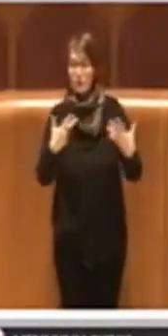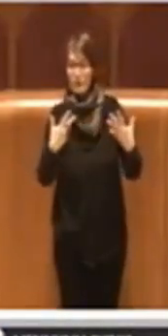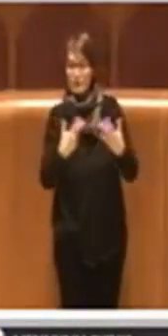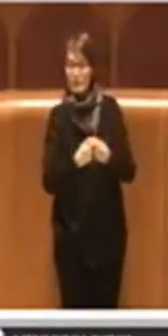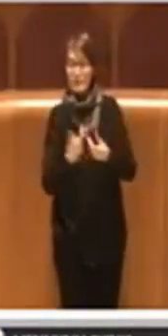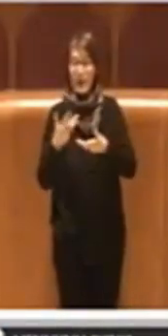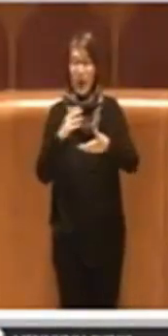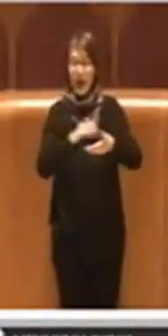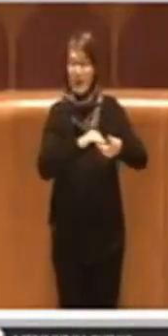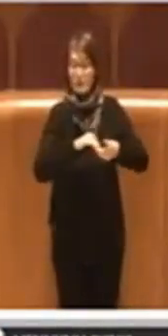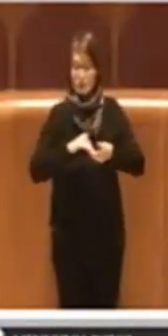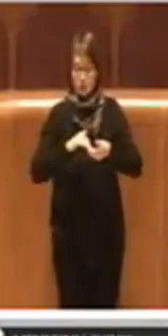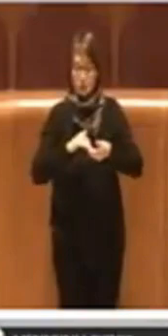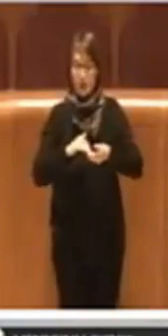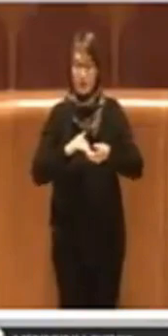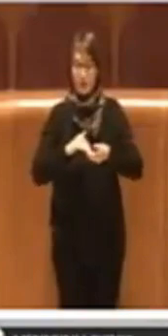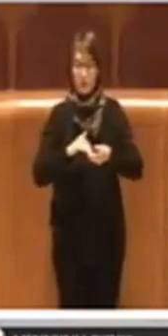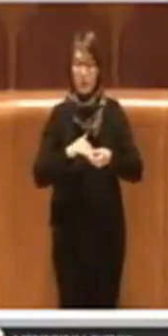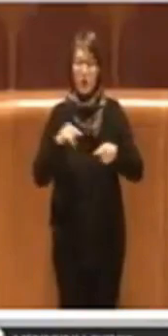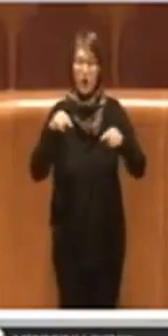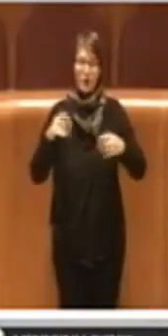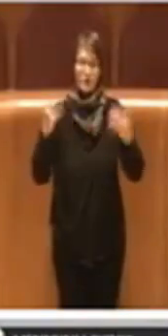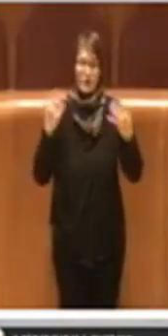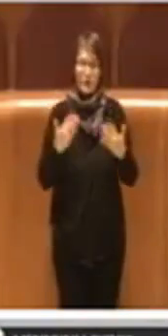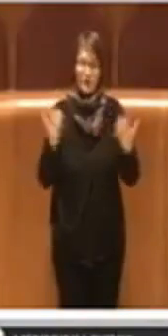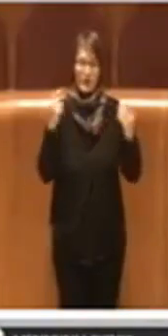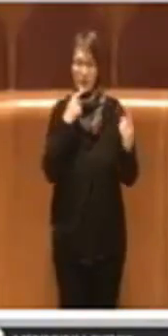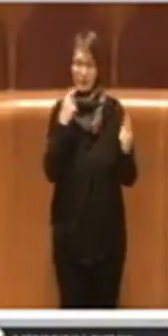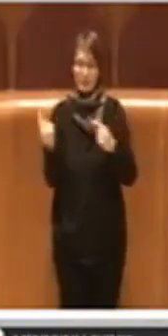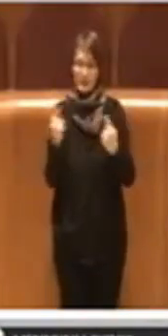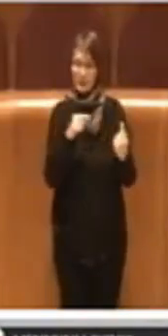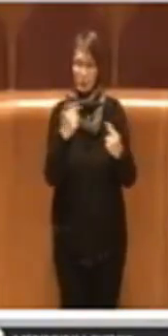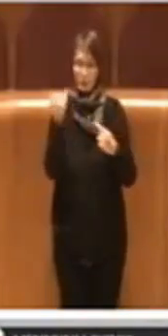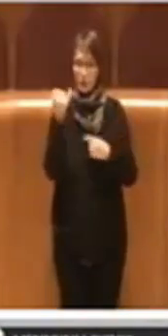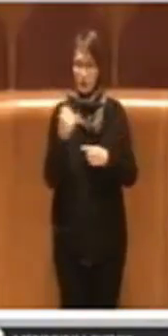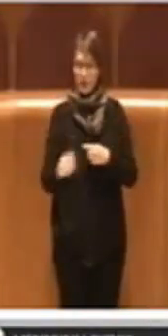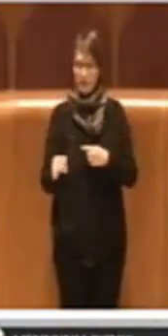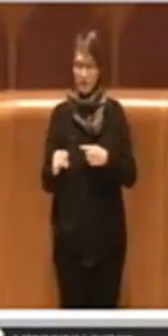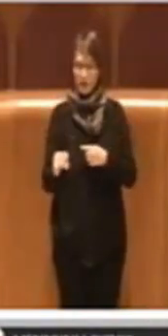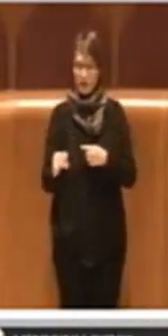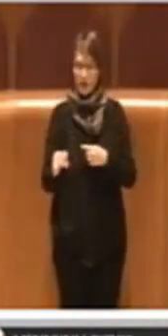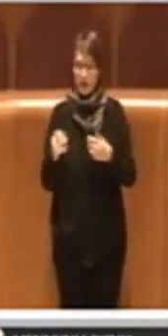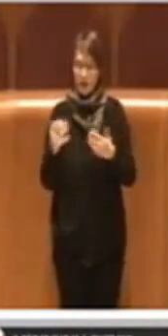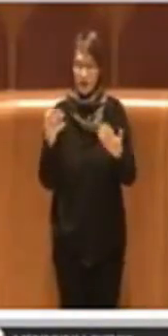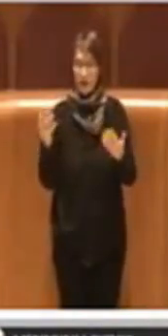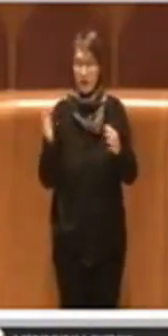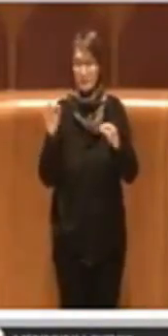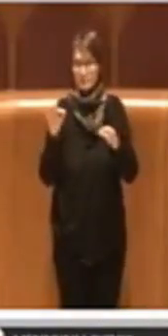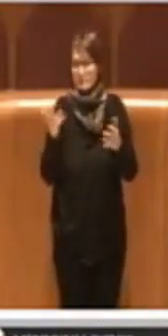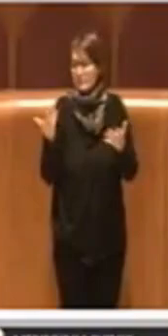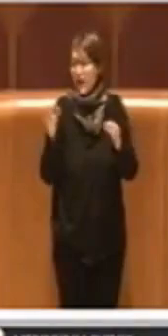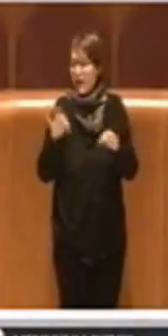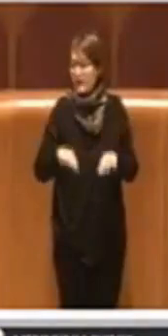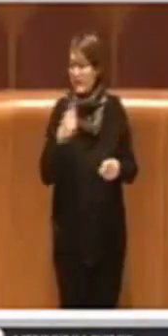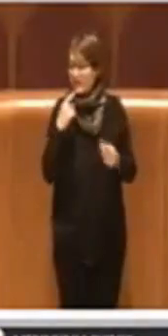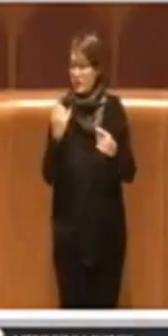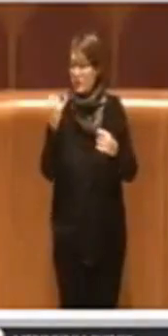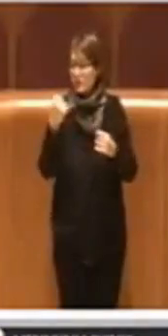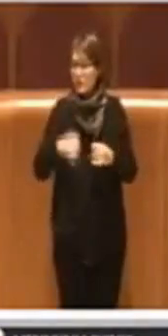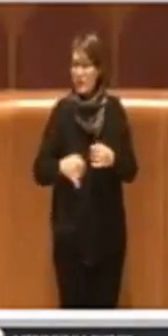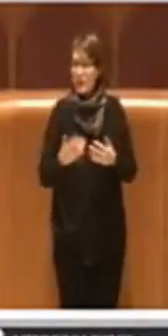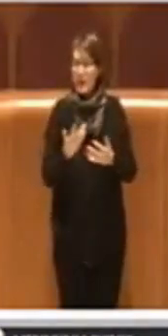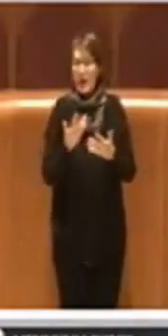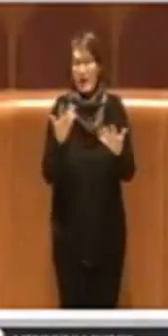arriviamo oggi a questa discussione finale. Arriviamo chiaramente con l'intento di poter